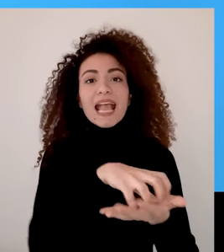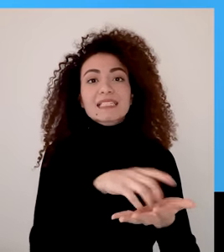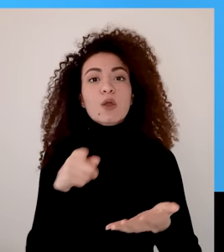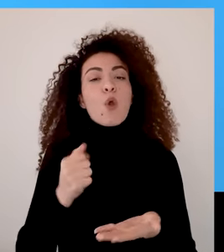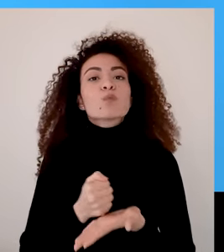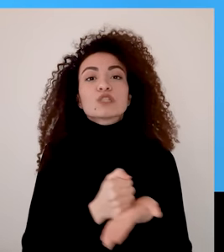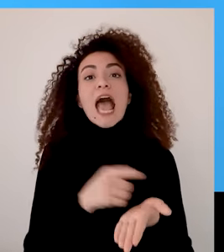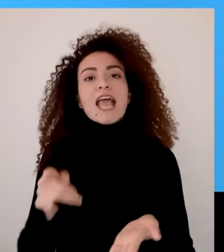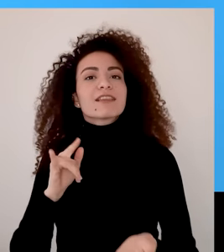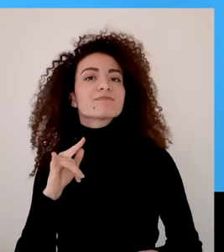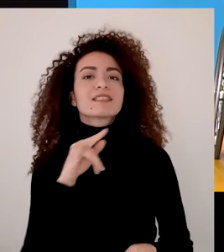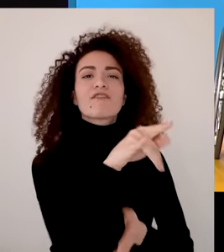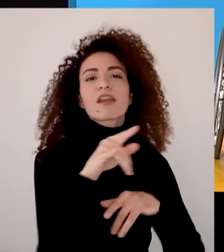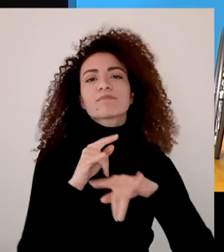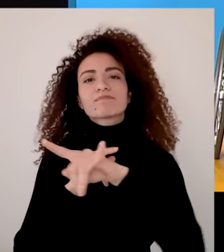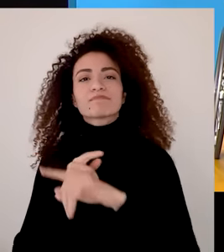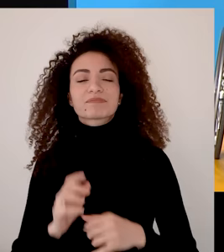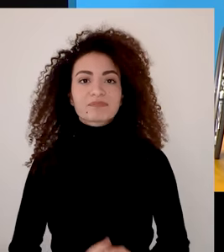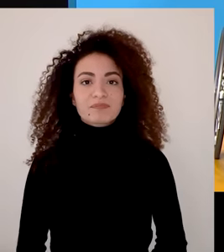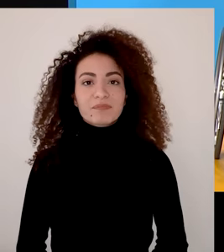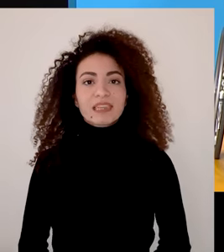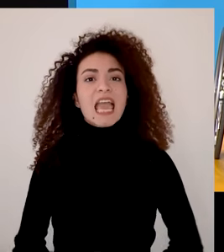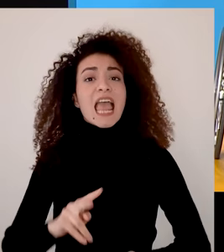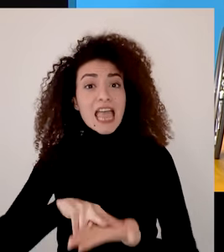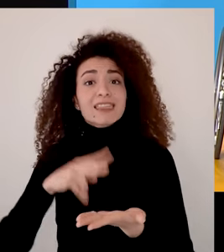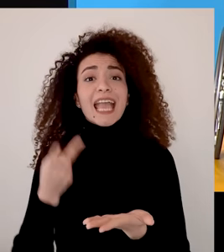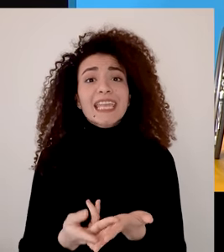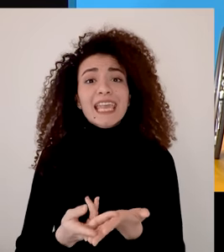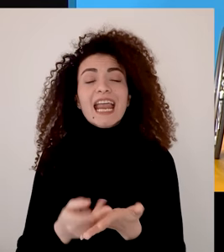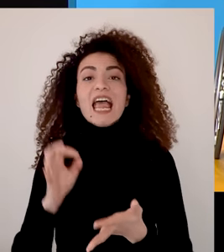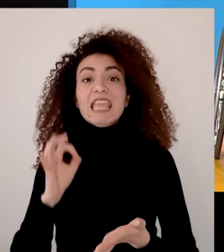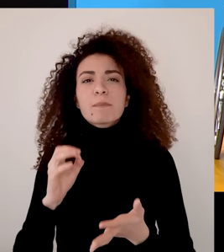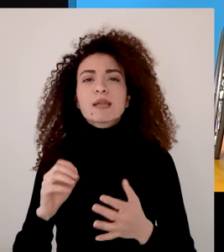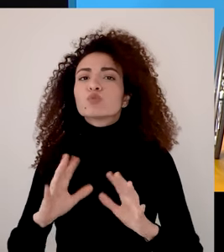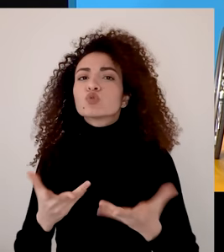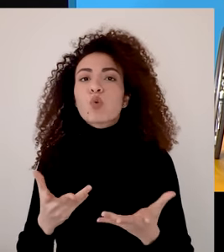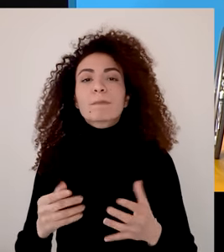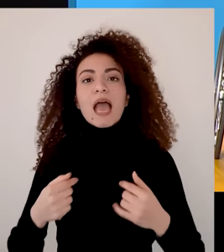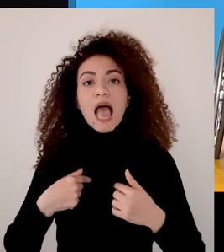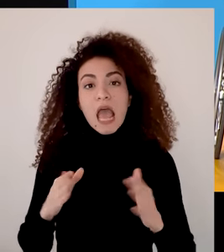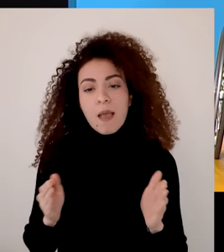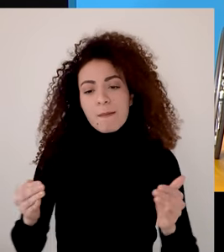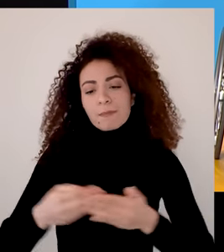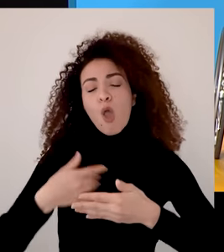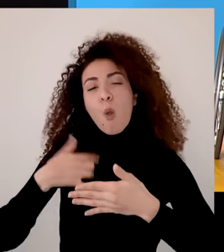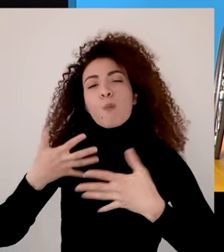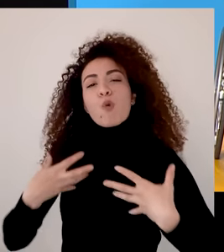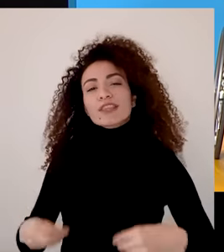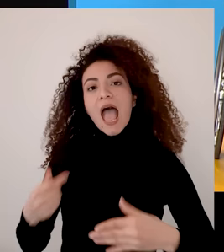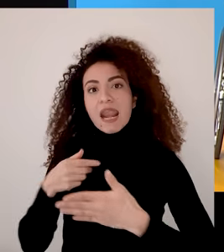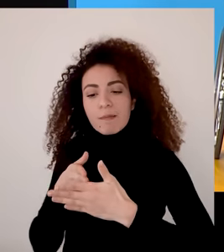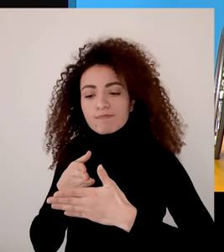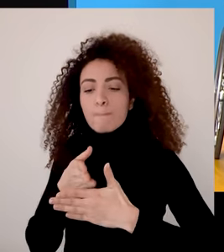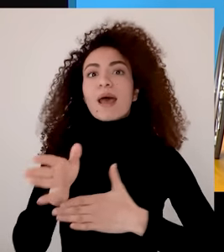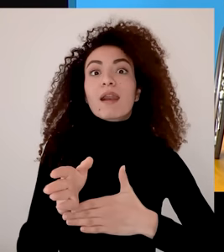خدمات بتناسب حاجاتها ختاما كل تغيير هو مغامرة وكل مغامرة بتعني الخروج من منطقة